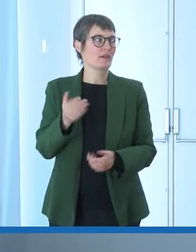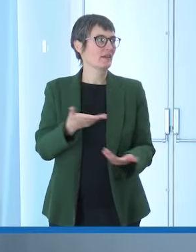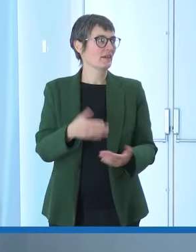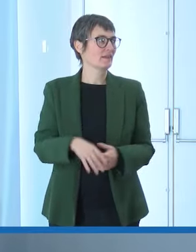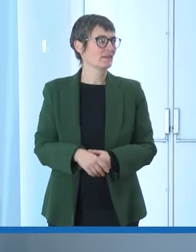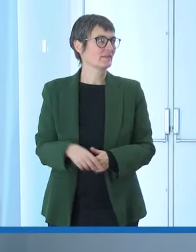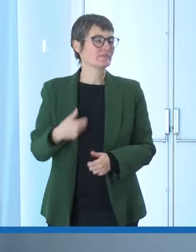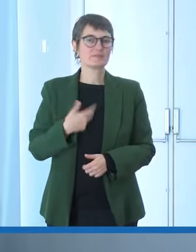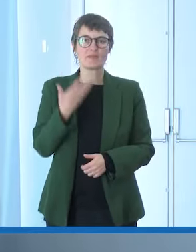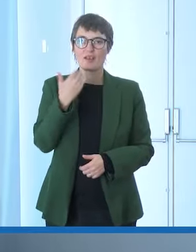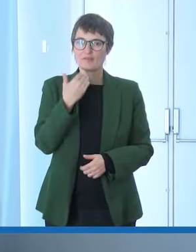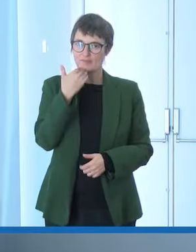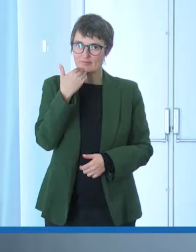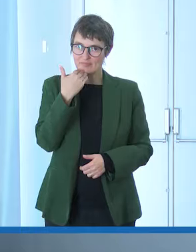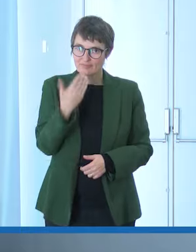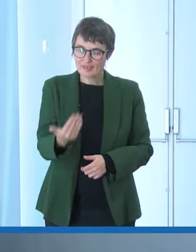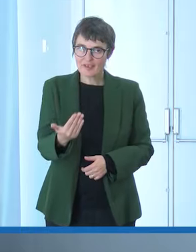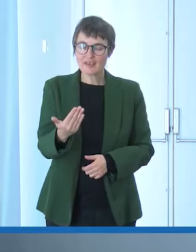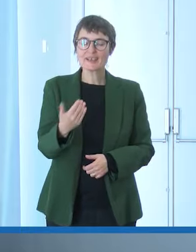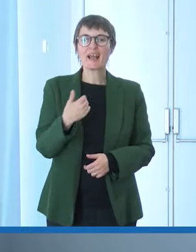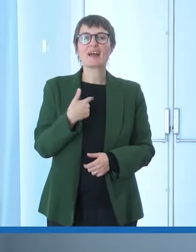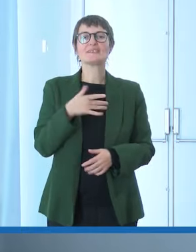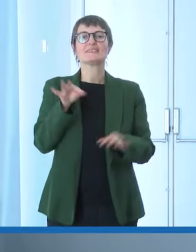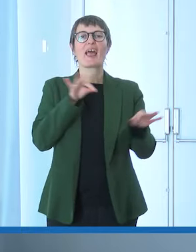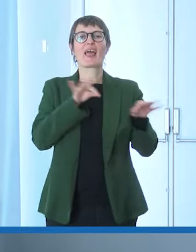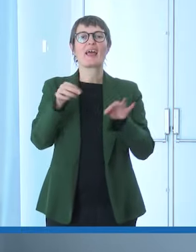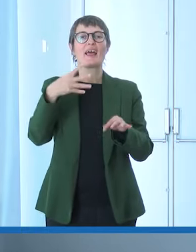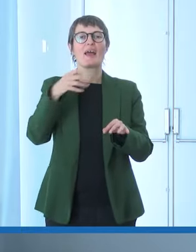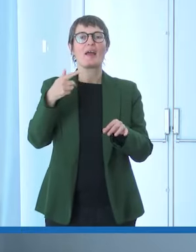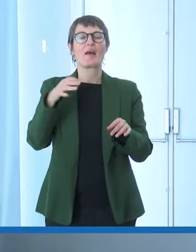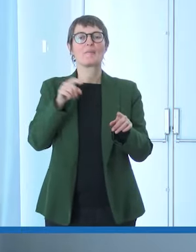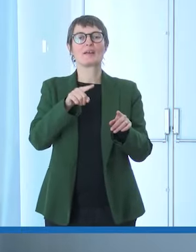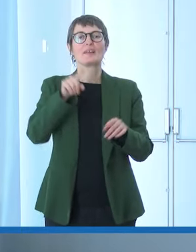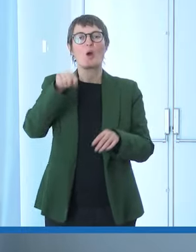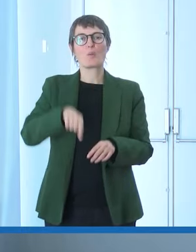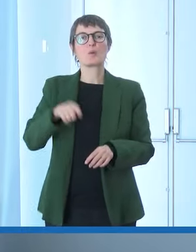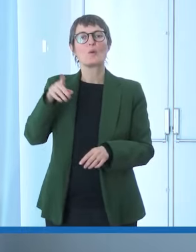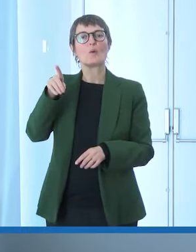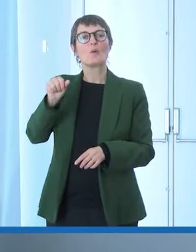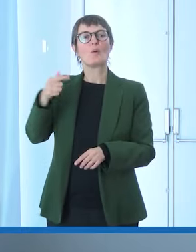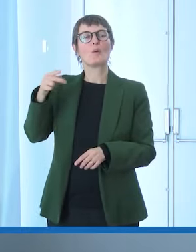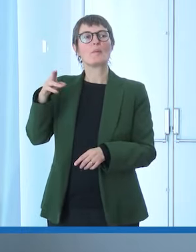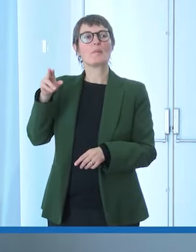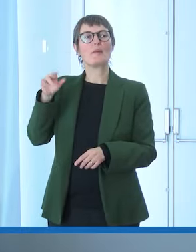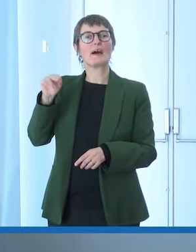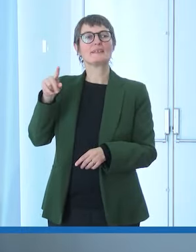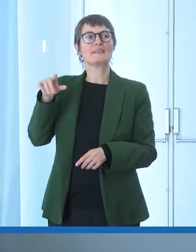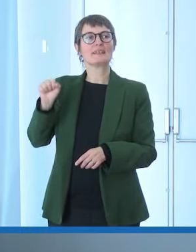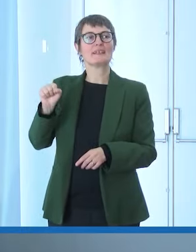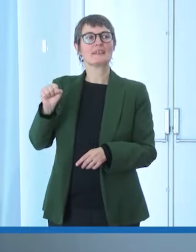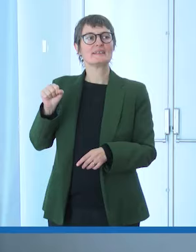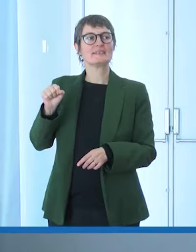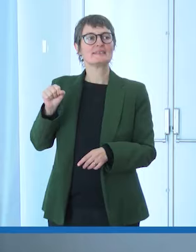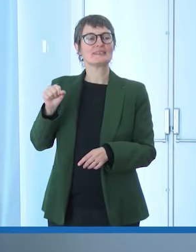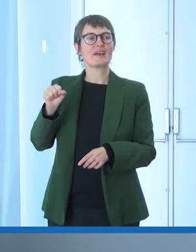volevo ringraziare il regista Matteo e anche Patrizia la Patrizia